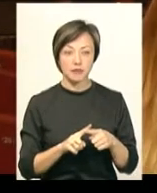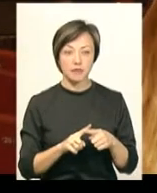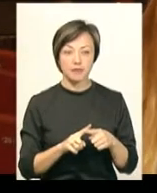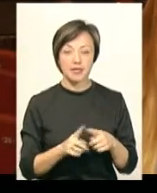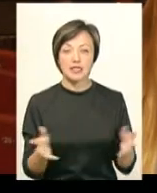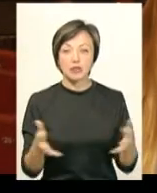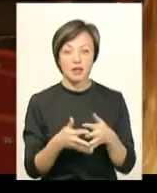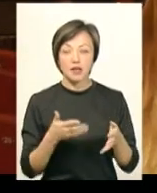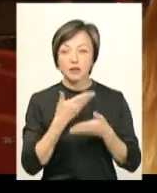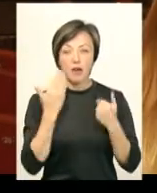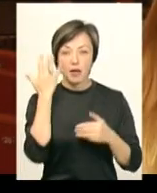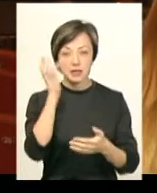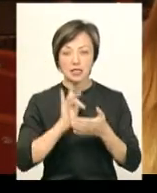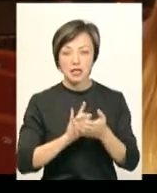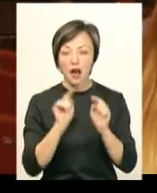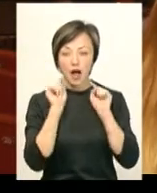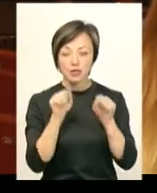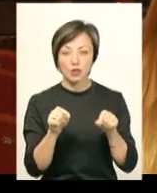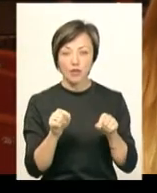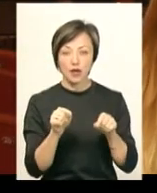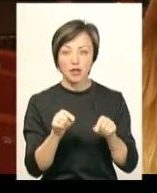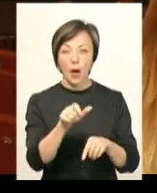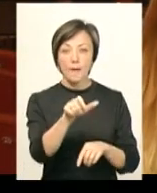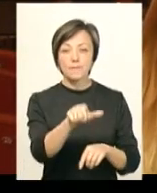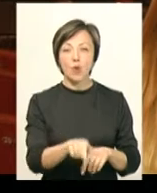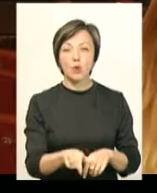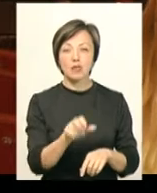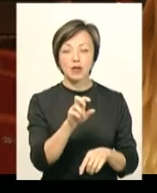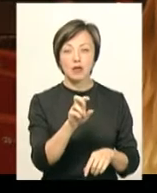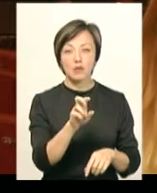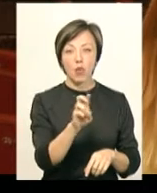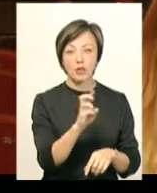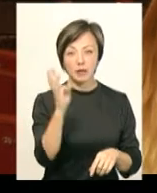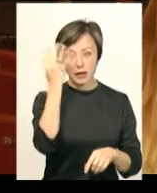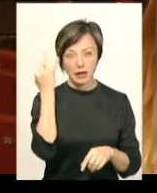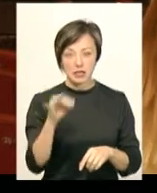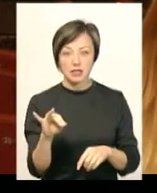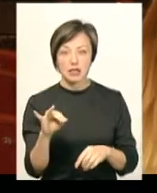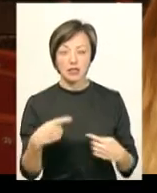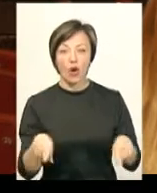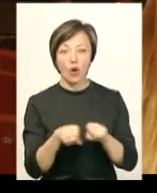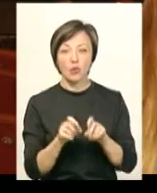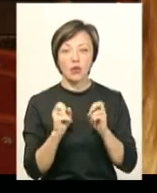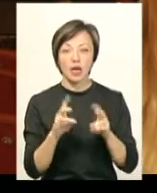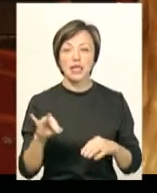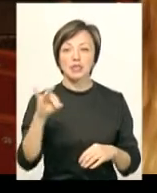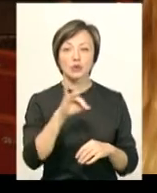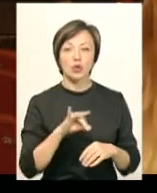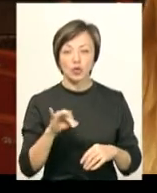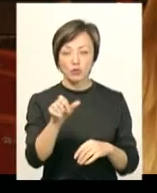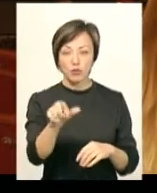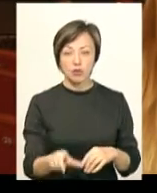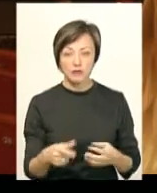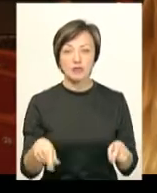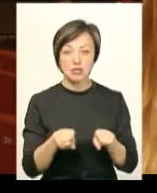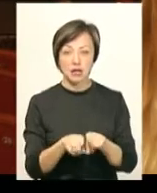не маємо за ціль акцентувати саме постать Богдана Хмельницького, таку, як історичну постать,